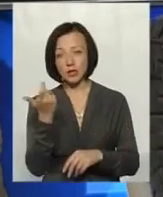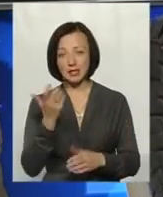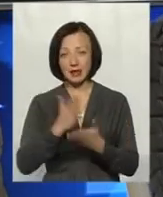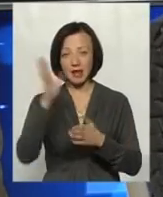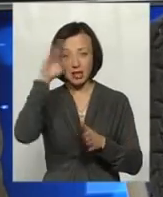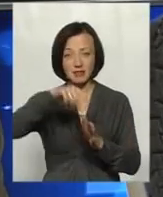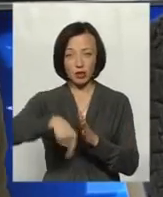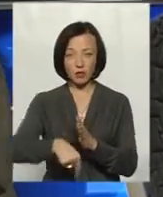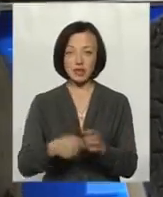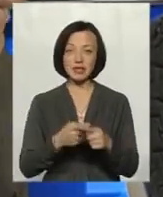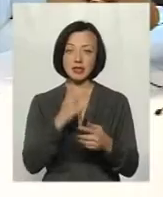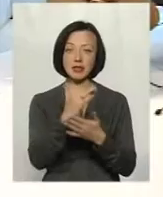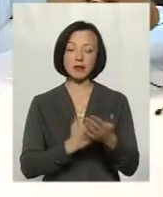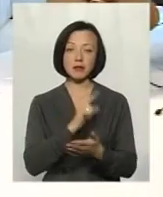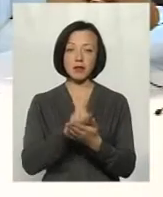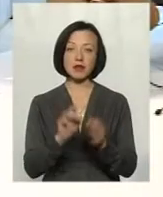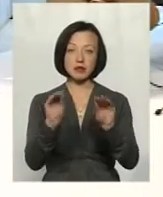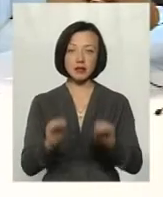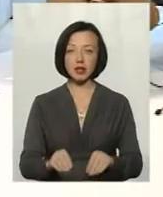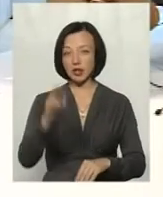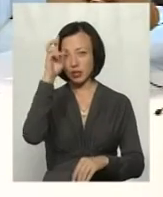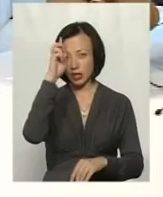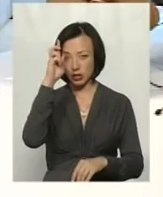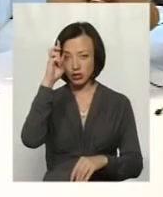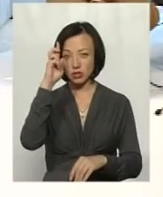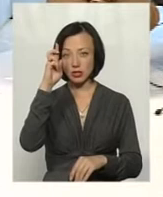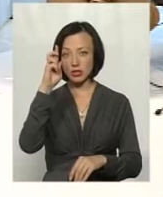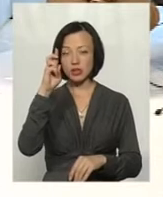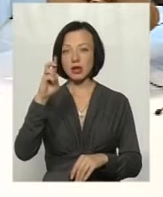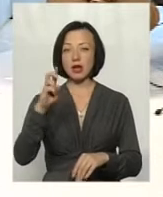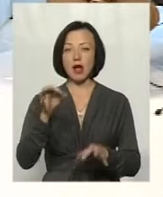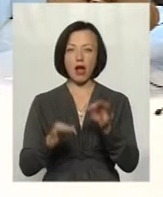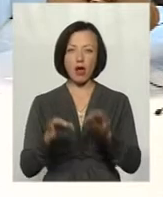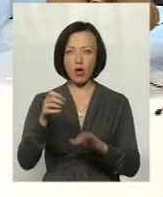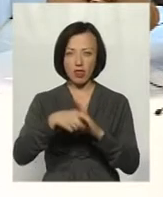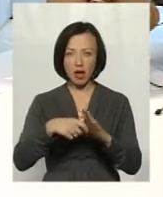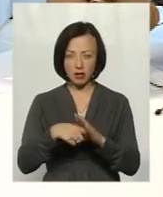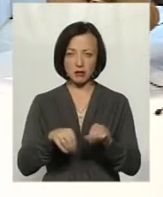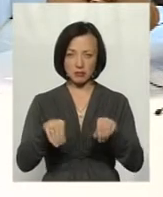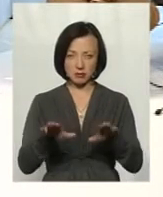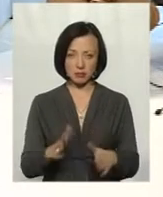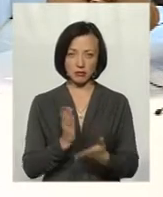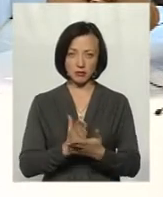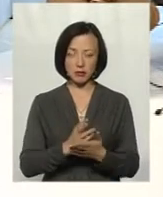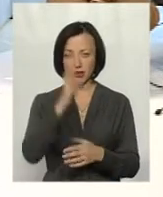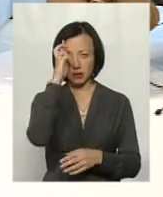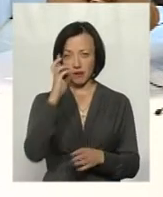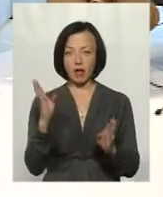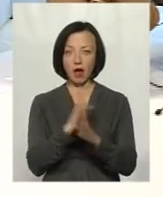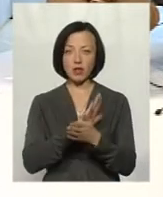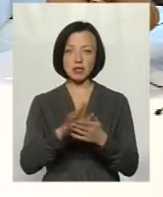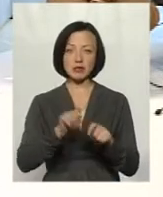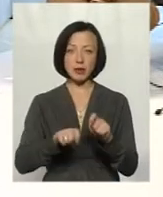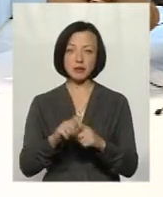Даний реєстр має скласти ДШГ «Онадра» і є відповідна постанова. І зараз Державної екологічної інспекції піднімає